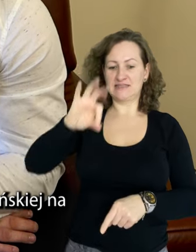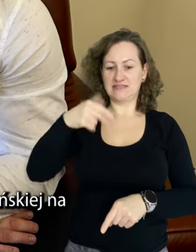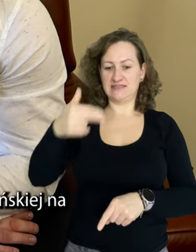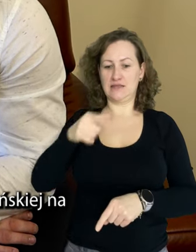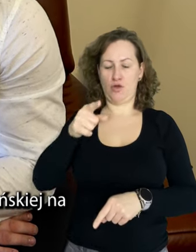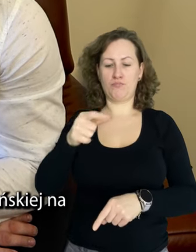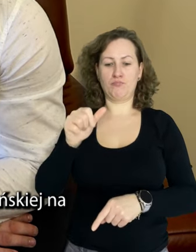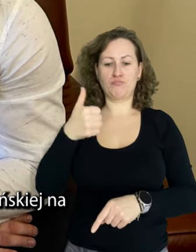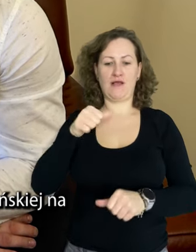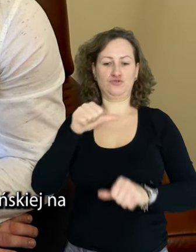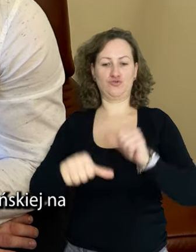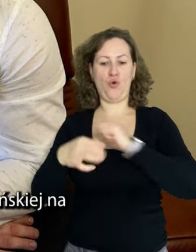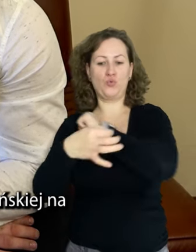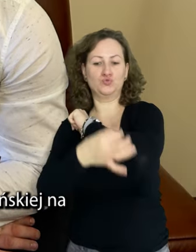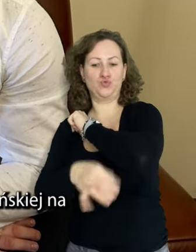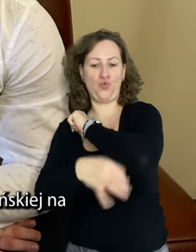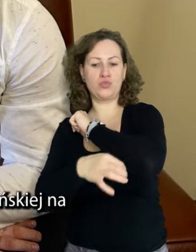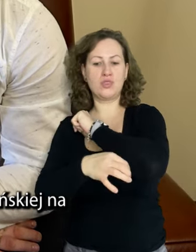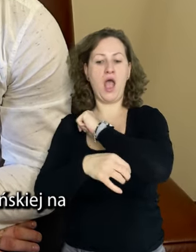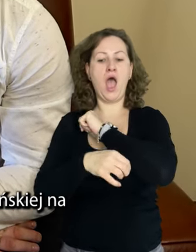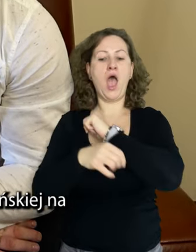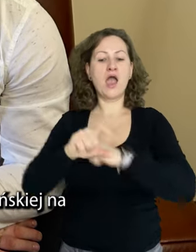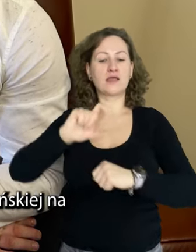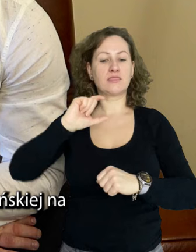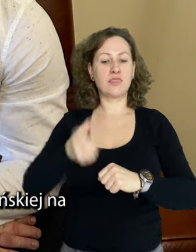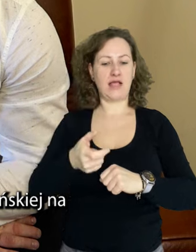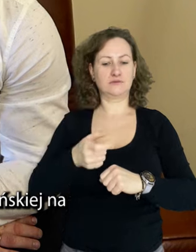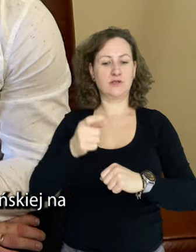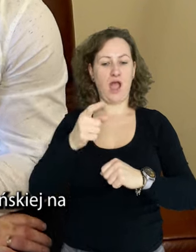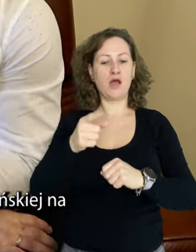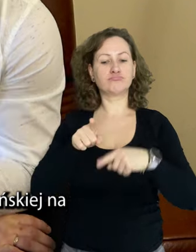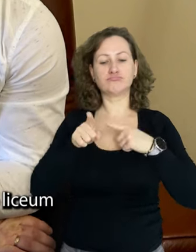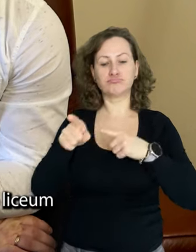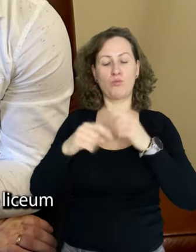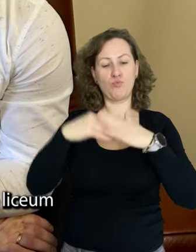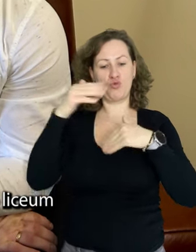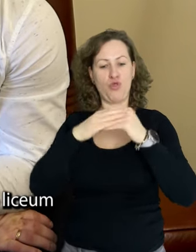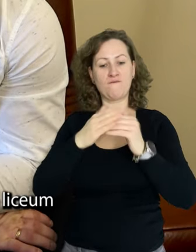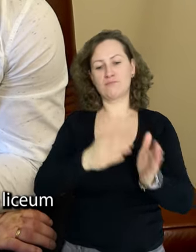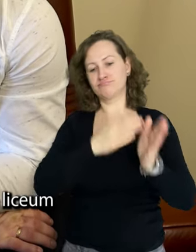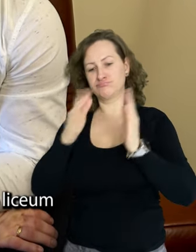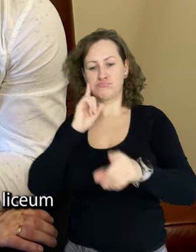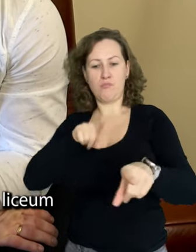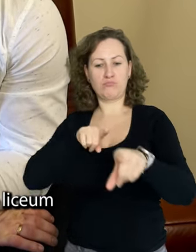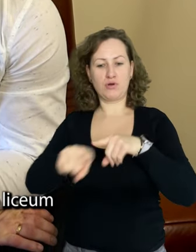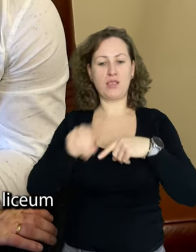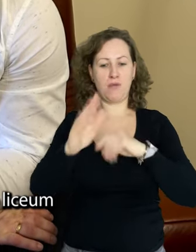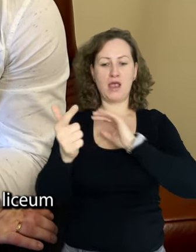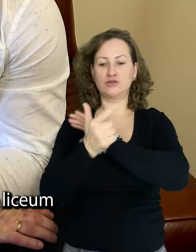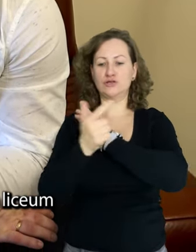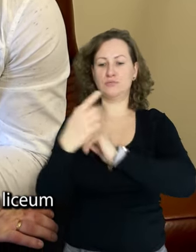jest Szymon, jest na pierwszym roku Politechniki Gdańskiej na Wydziale Budownictwa. Potem ma brata